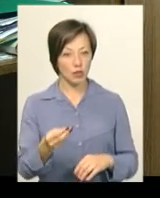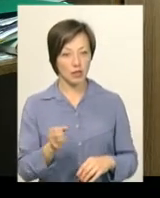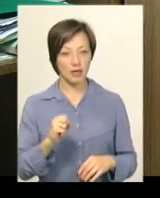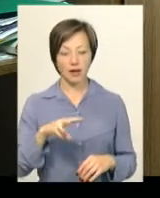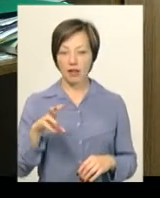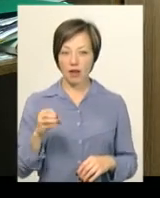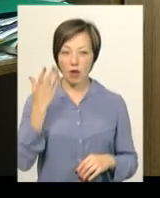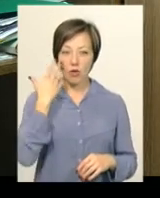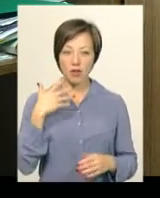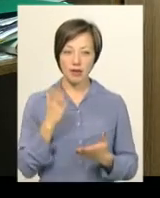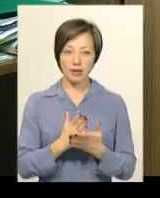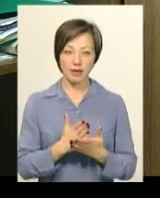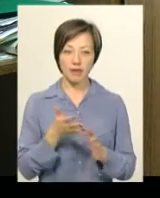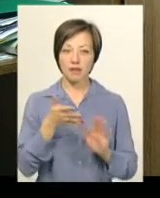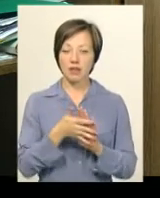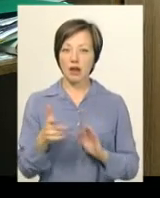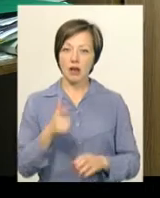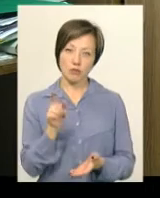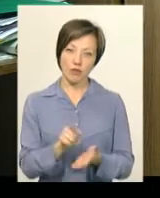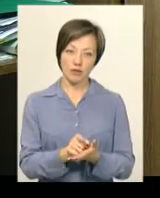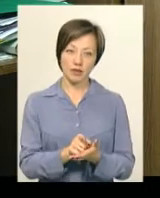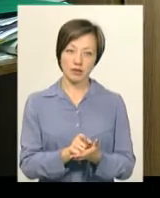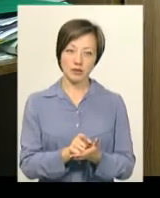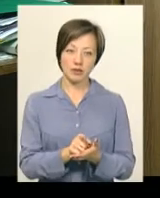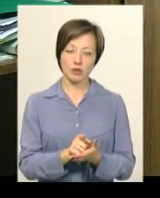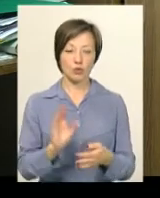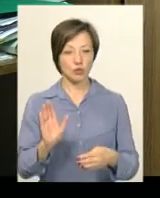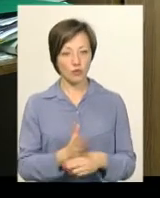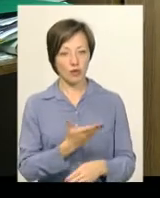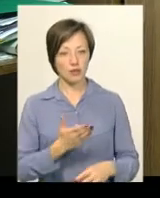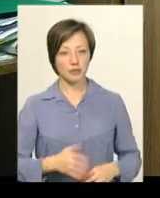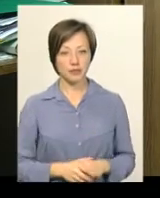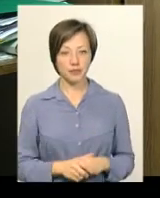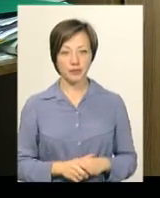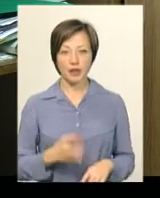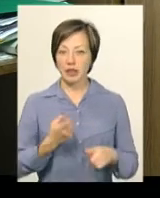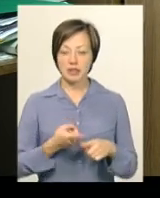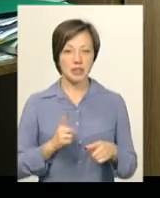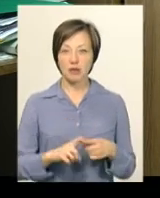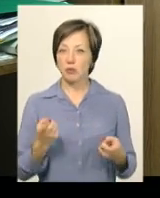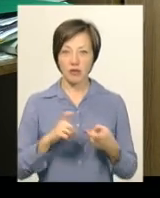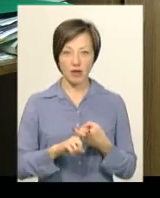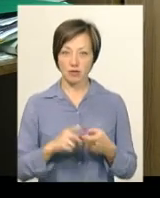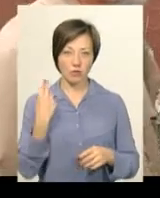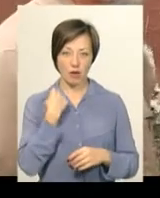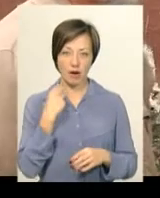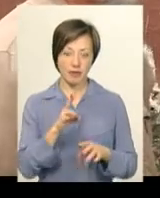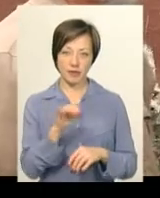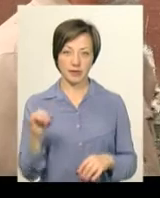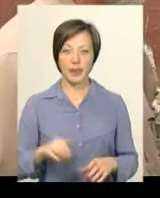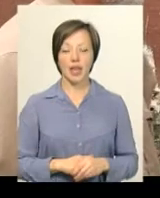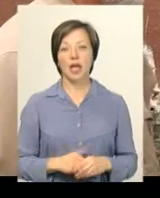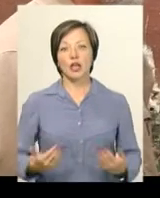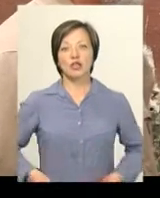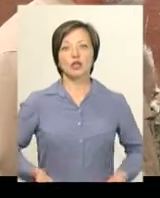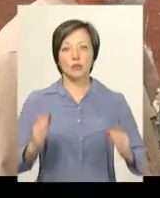але коли є саме витоки газу, ми повинні їх усувати. Це не пов'язано з боргами? Жителька